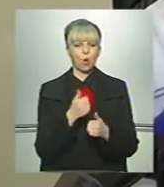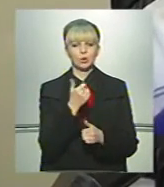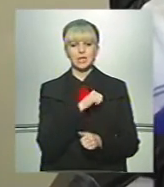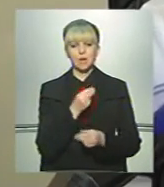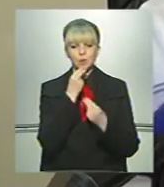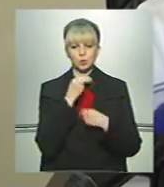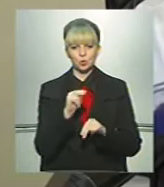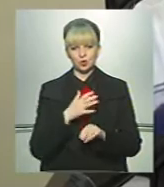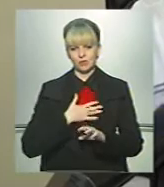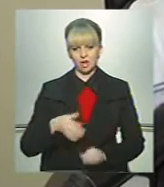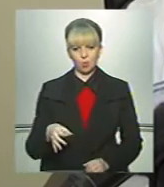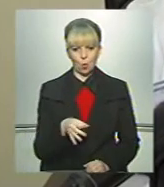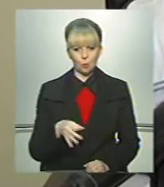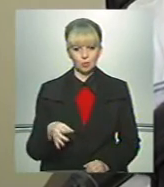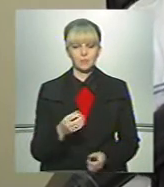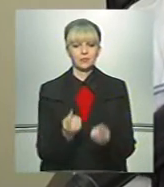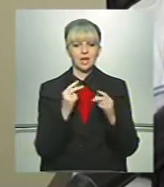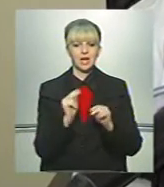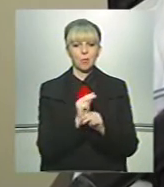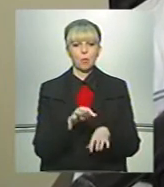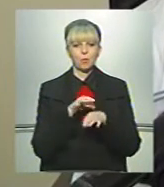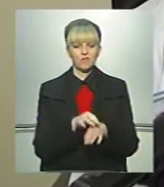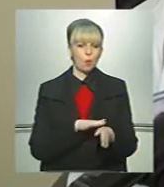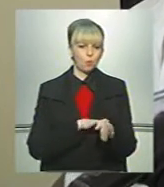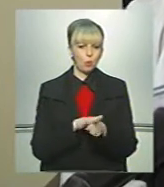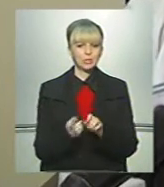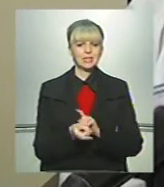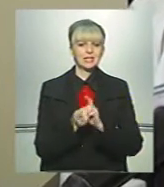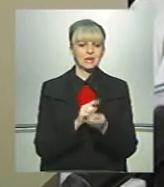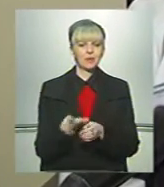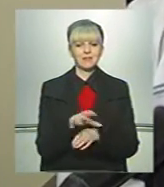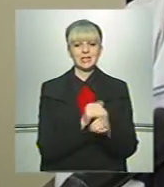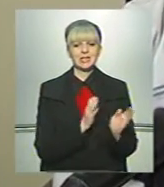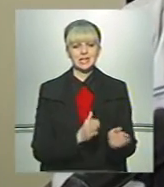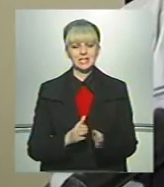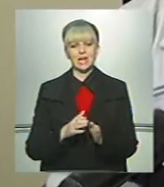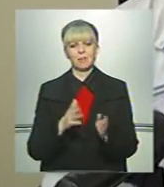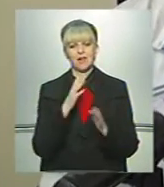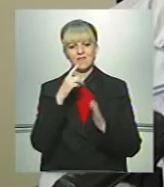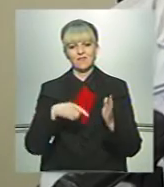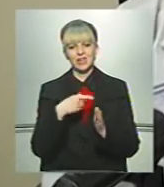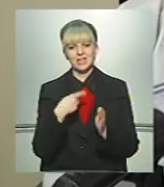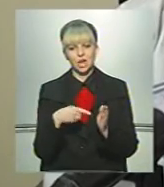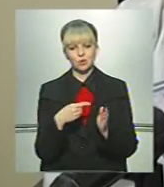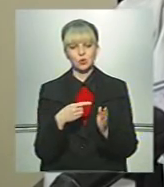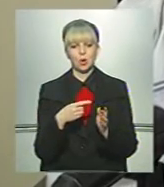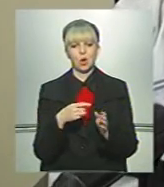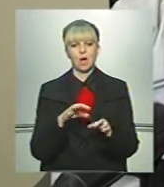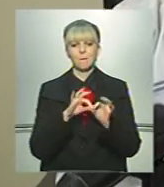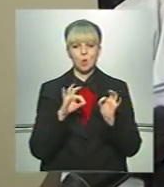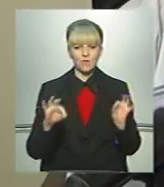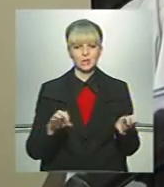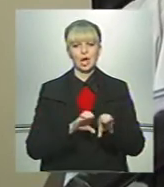в області капітальний ремонт проведен повністю, замінено всі системи вентиляційні, провода,